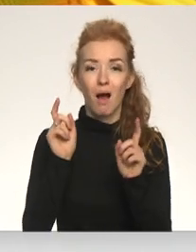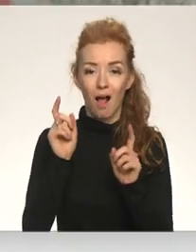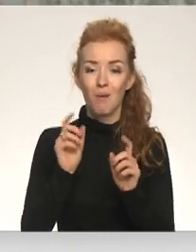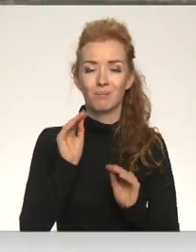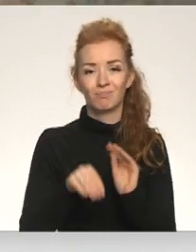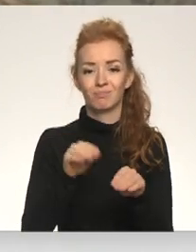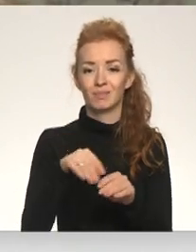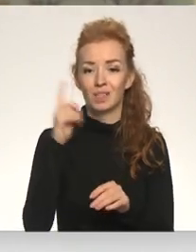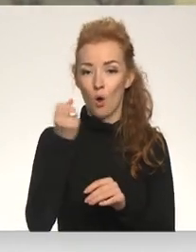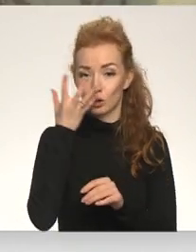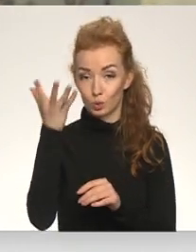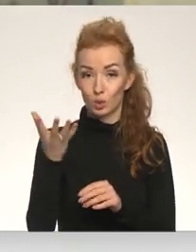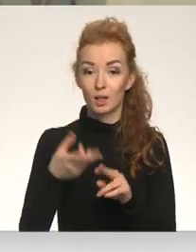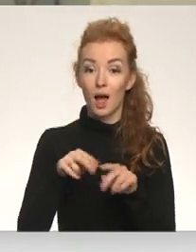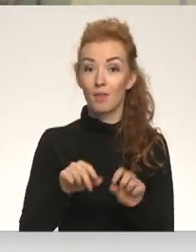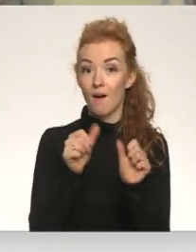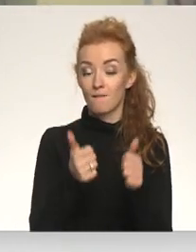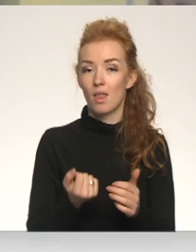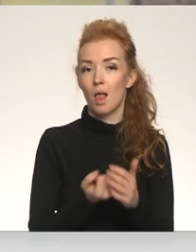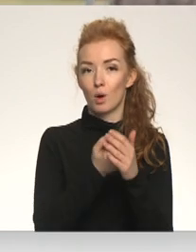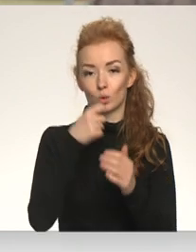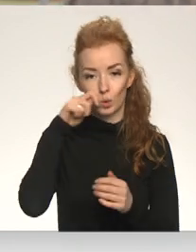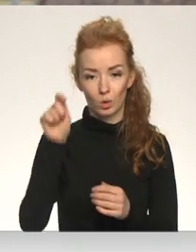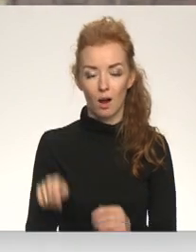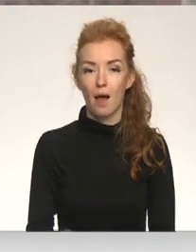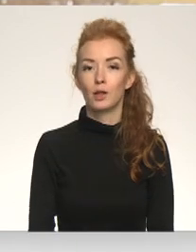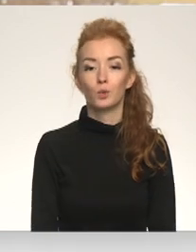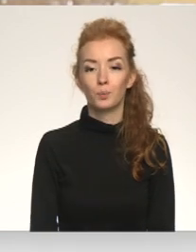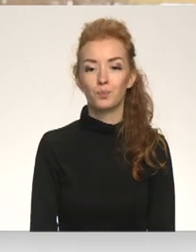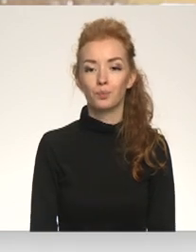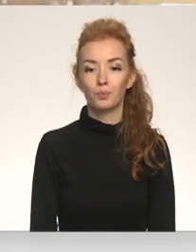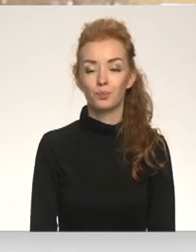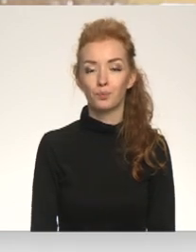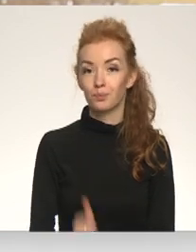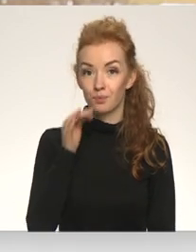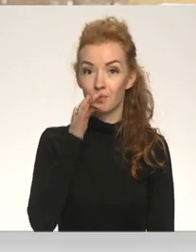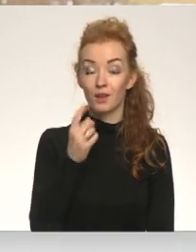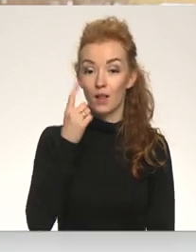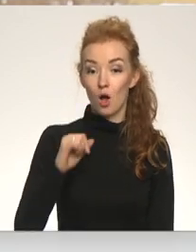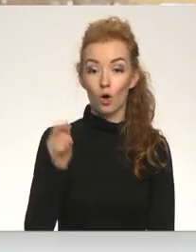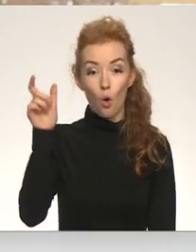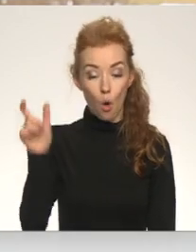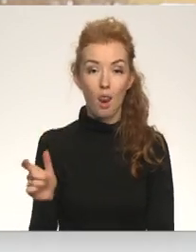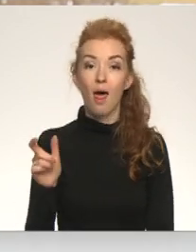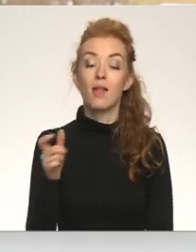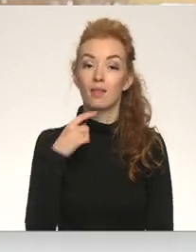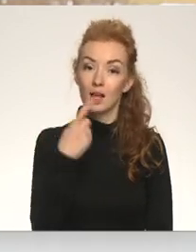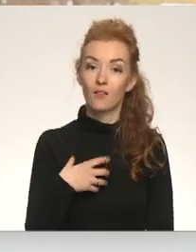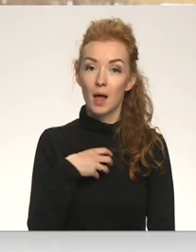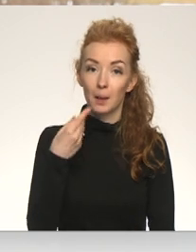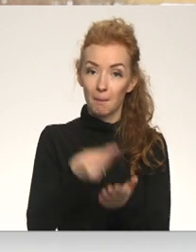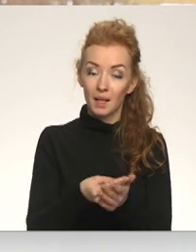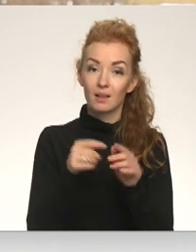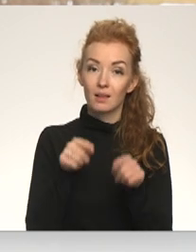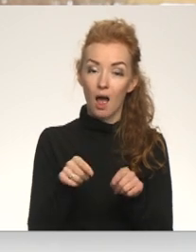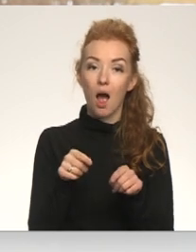saules puķes. Arī šādā veidā atbalstot Ukrainu. Man jau viena kolēģa teica, ka vajag pirkt tieši tās saules puķes, kas